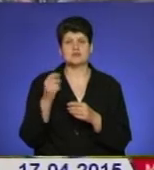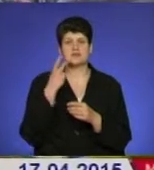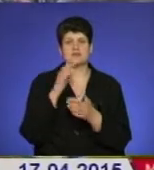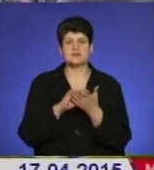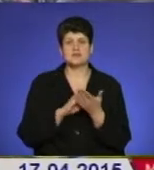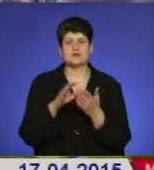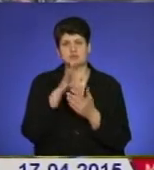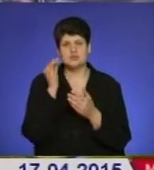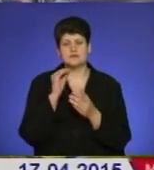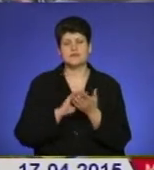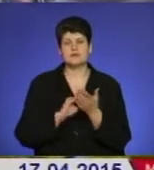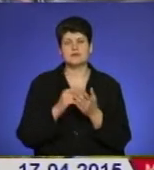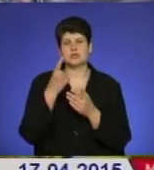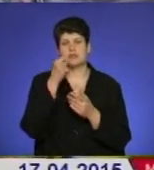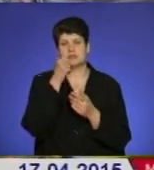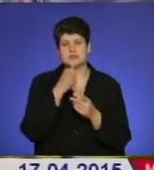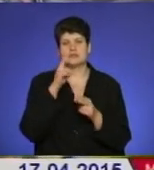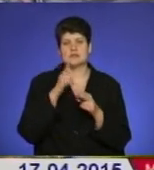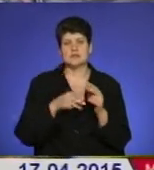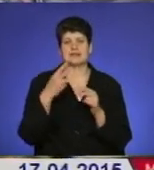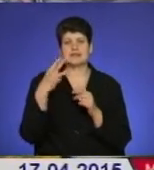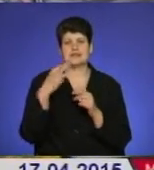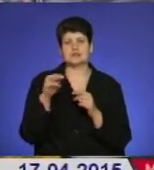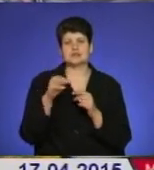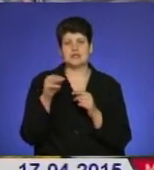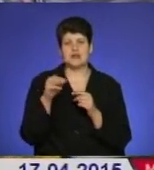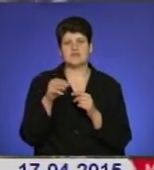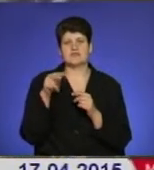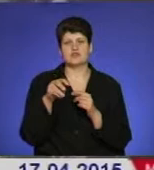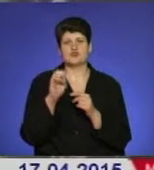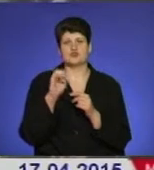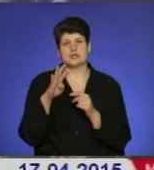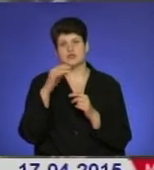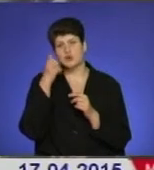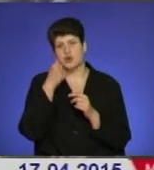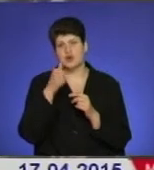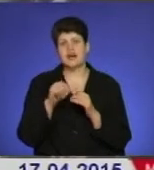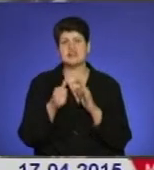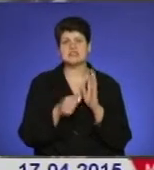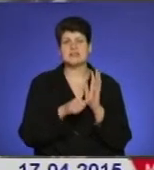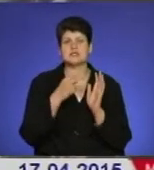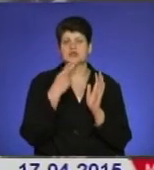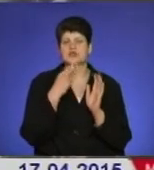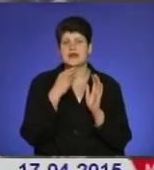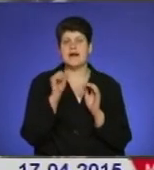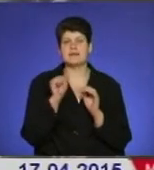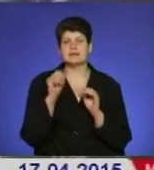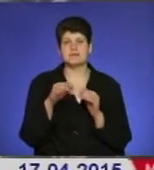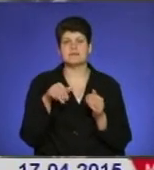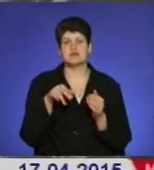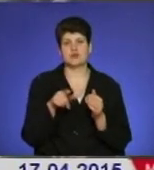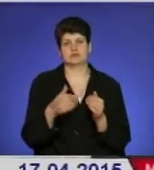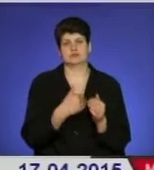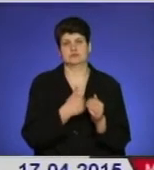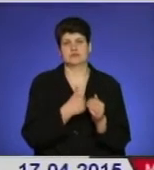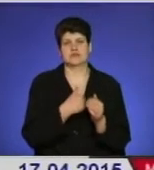Книжка написана за місяць і завершена 30 травня 2014 року. А вже 16 червня Андрій пішов добровольцем на